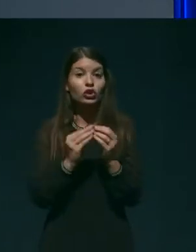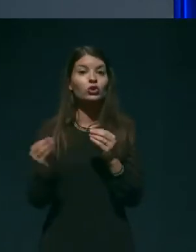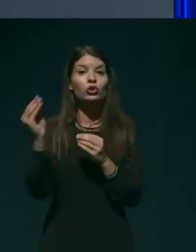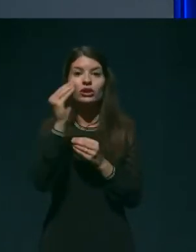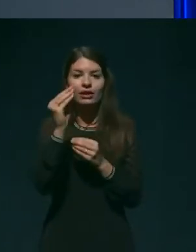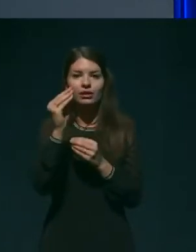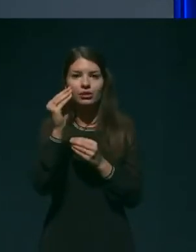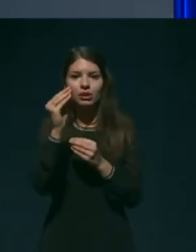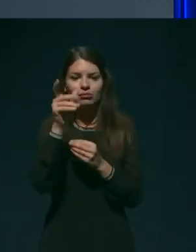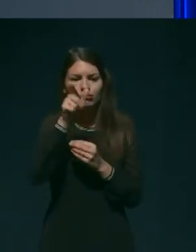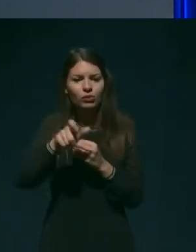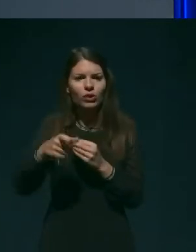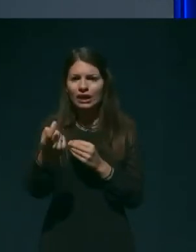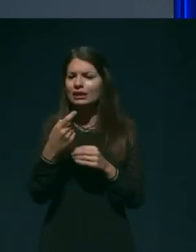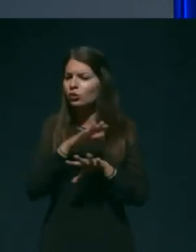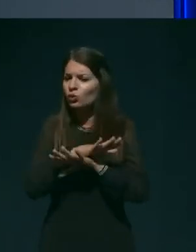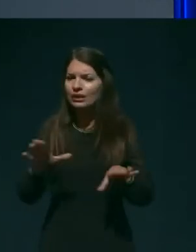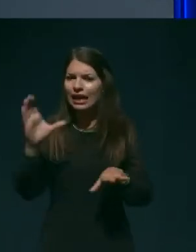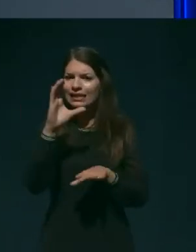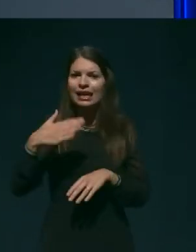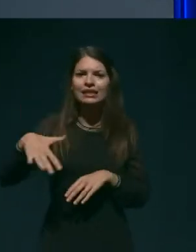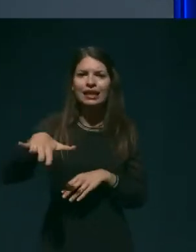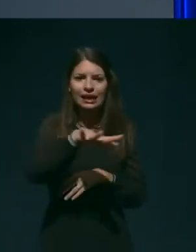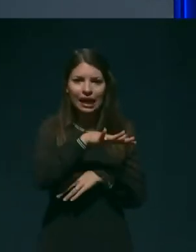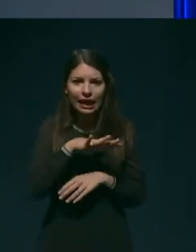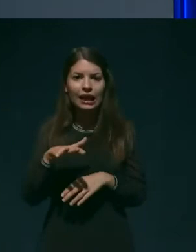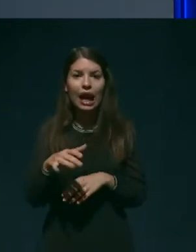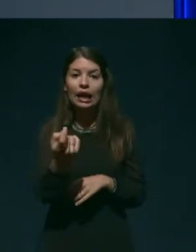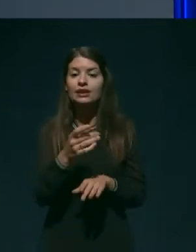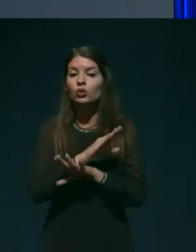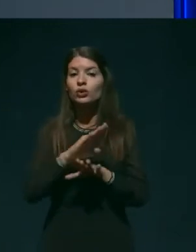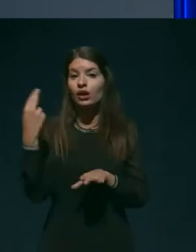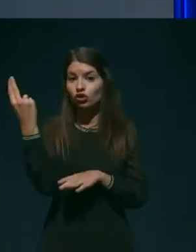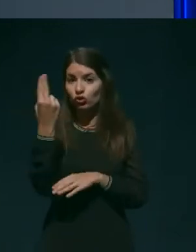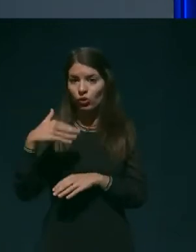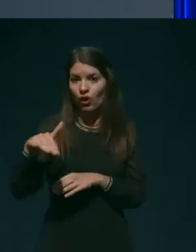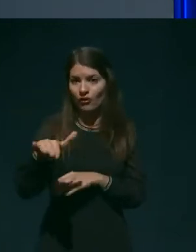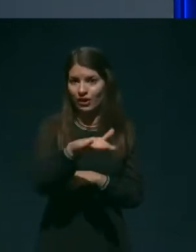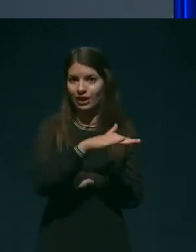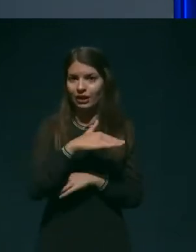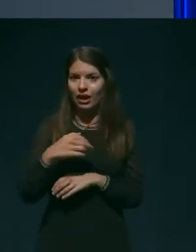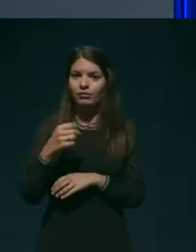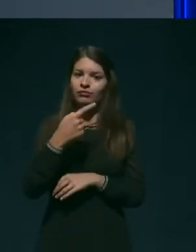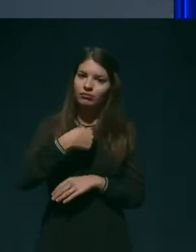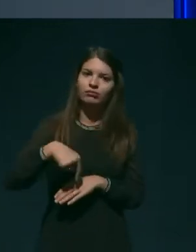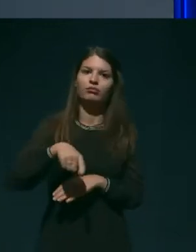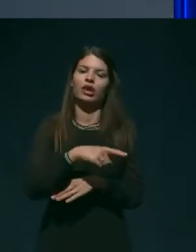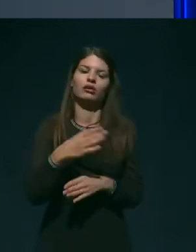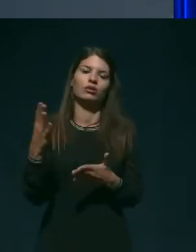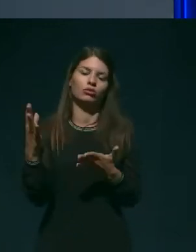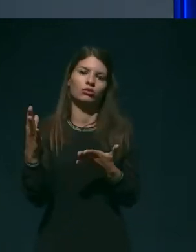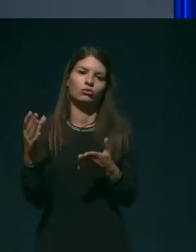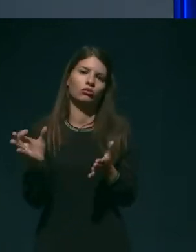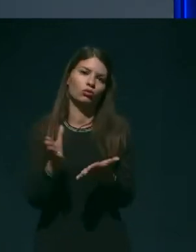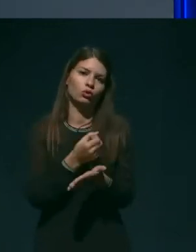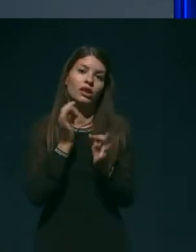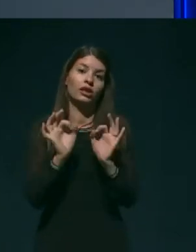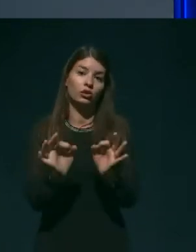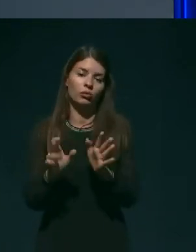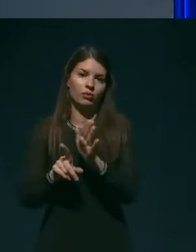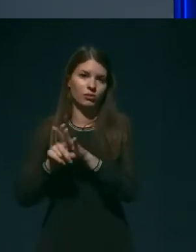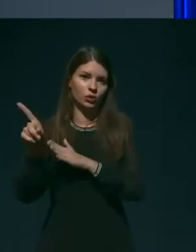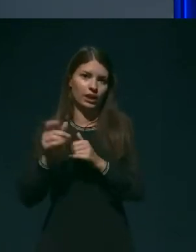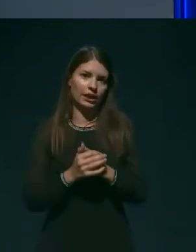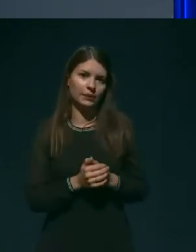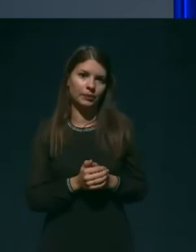rege in tudi iz države, smo nekako na koncu prišli do takšnjega rezultata. Trebno je